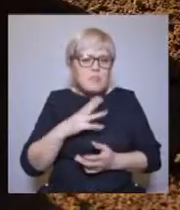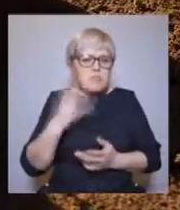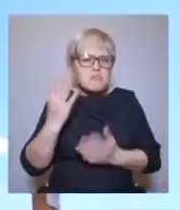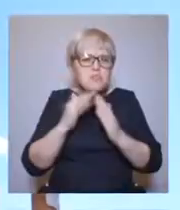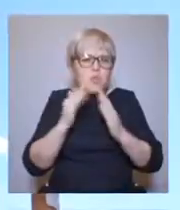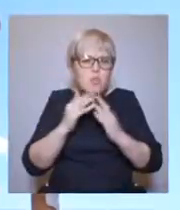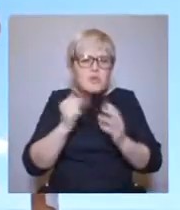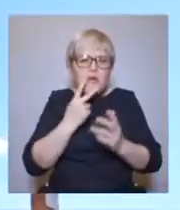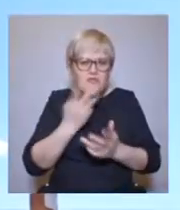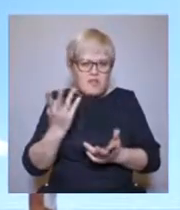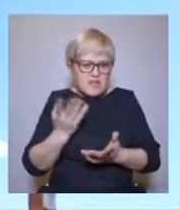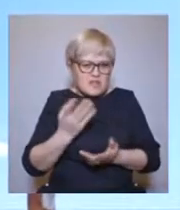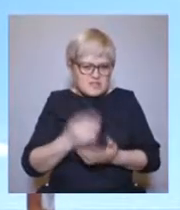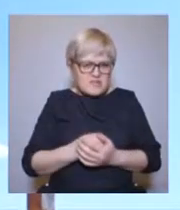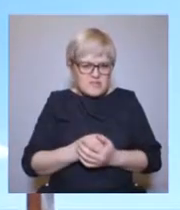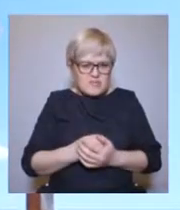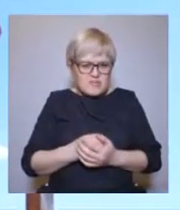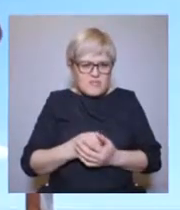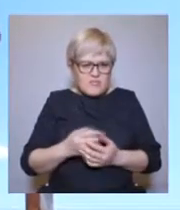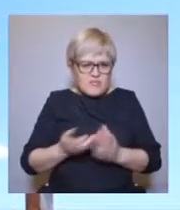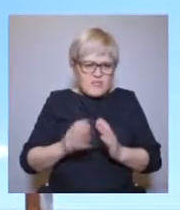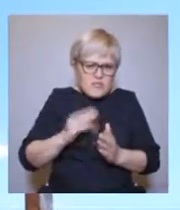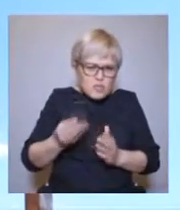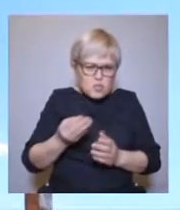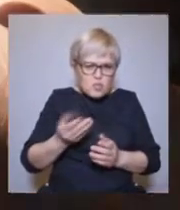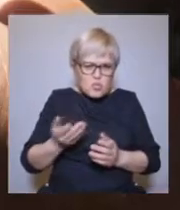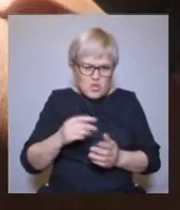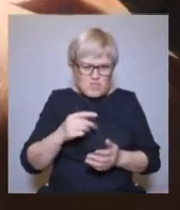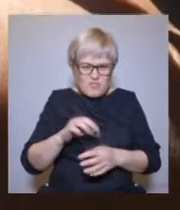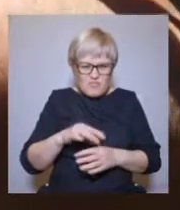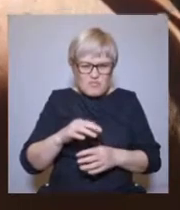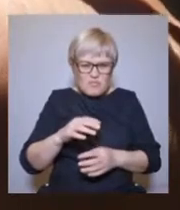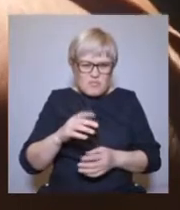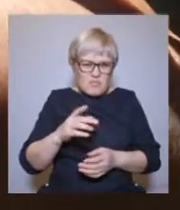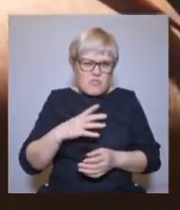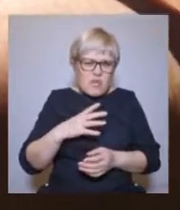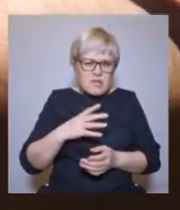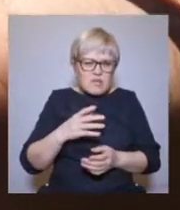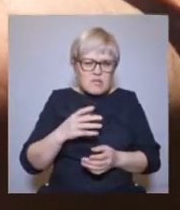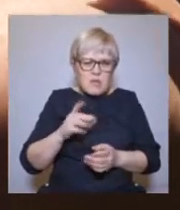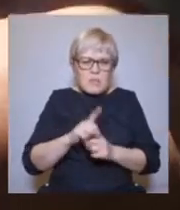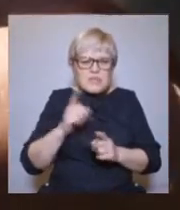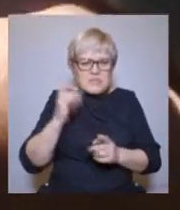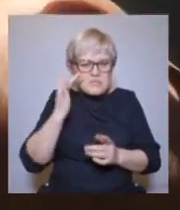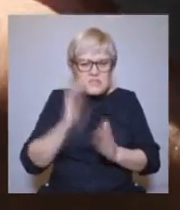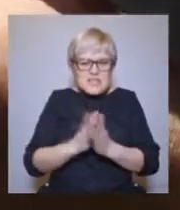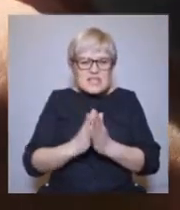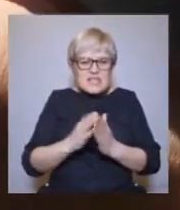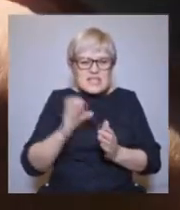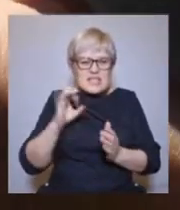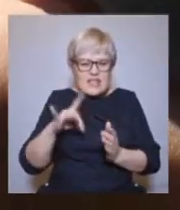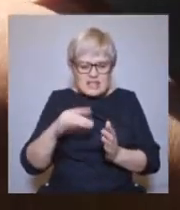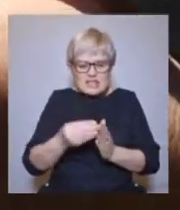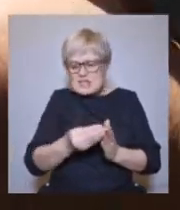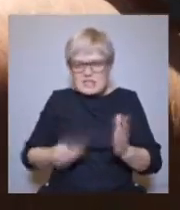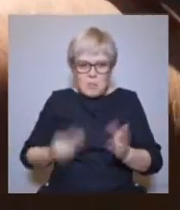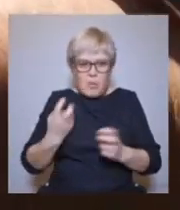откроют нам тайны своих создателей. Это пояс, да? Да, это поясная пряжка.